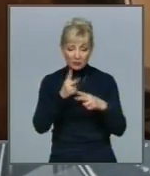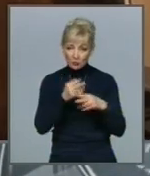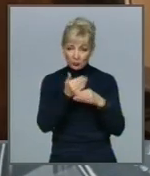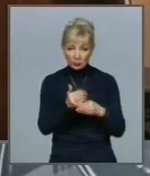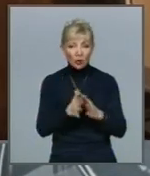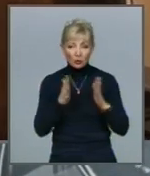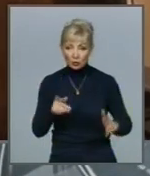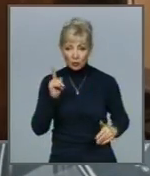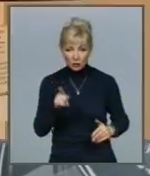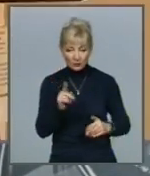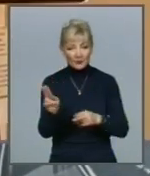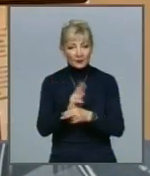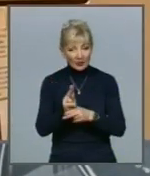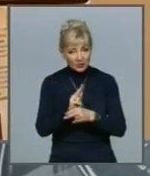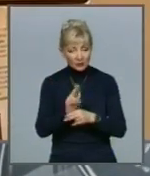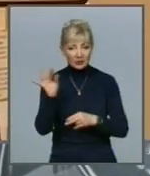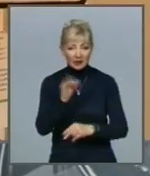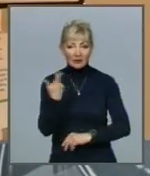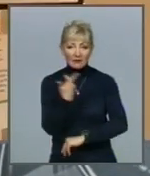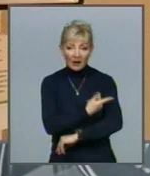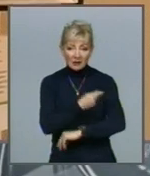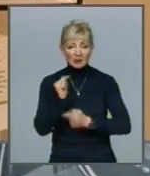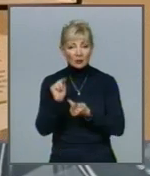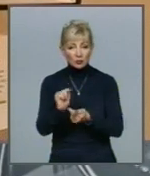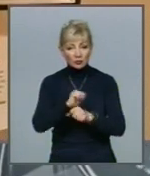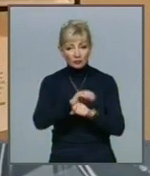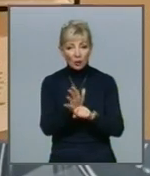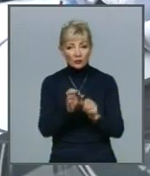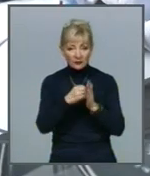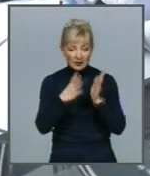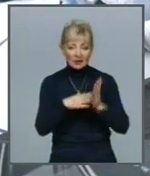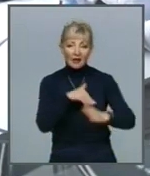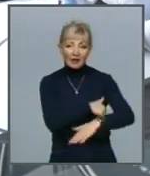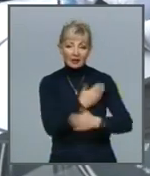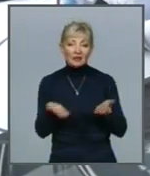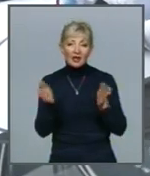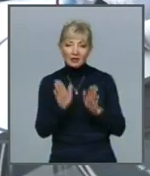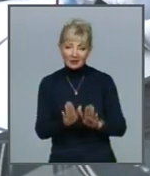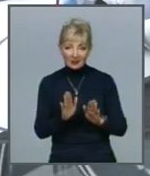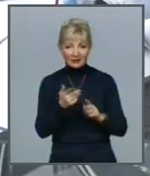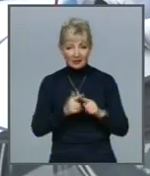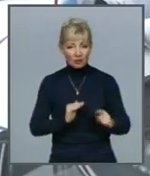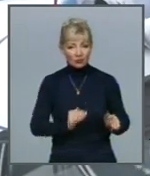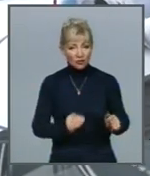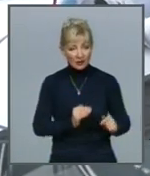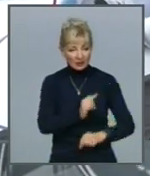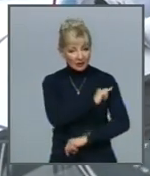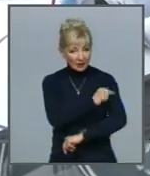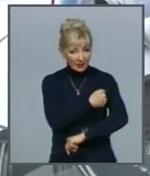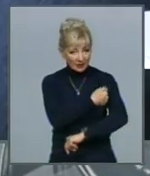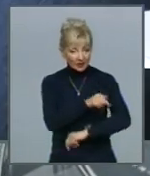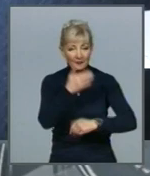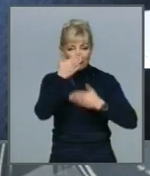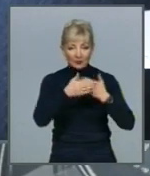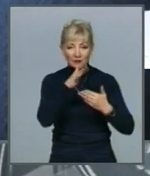Більш того, до лікування і вакцинації проти COVID-19 хочуть залишити ще й приватні клініки І вже найближчим часом